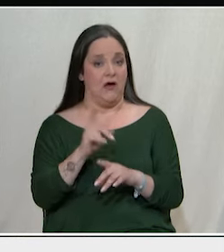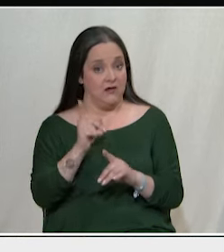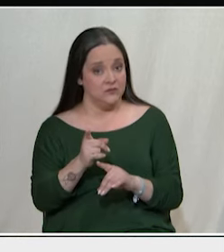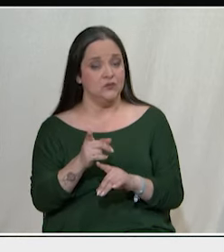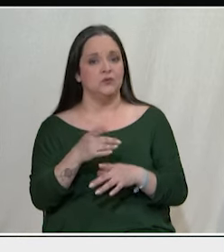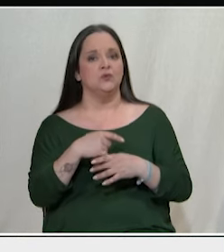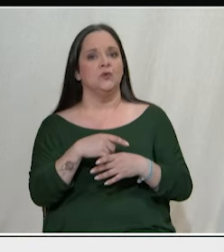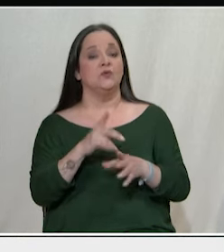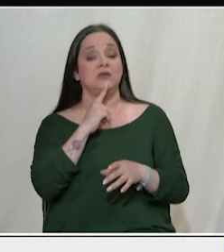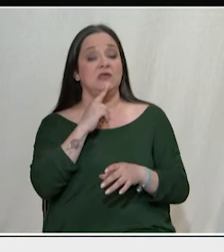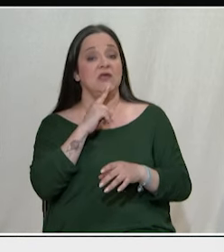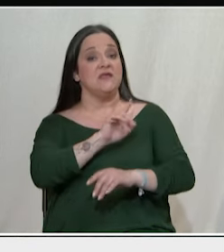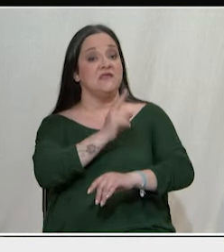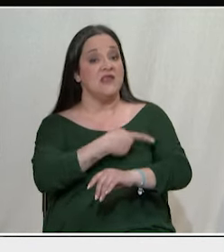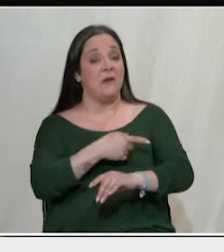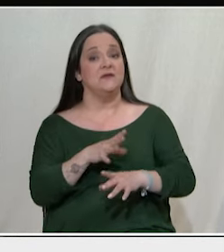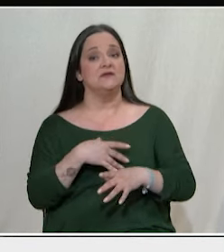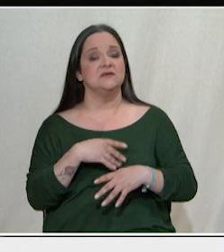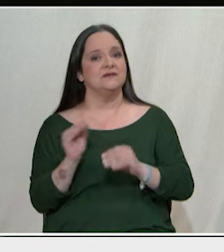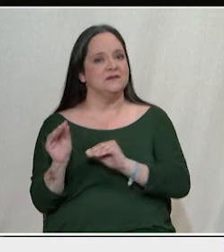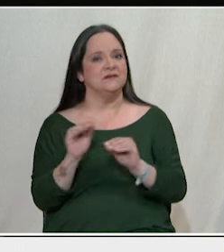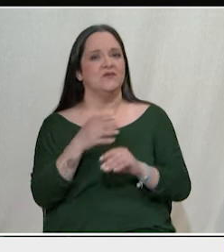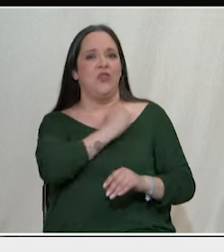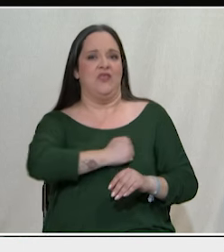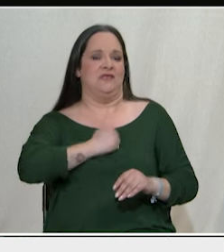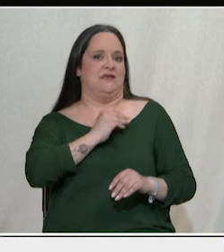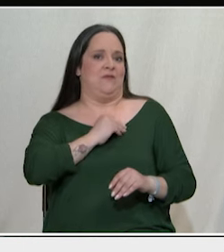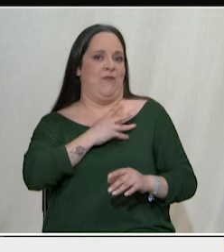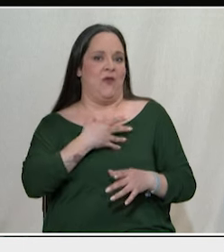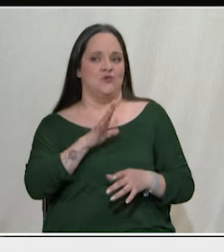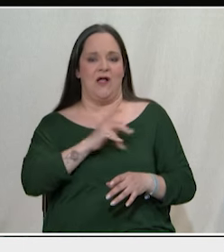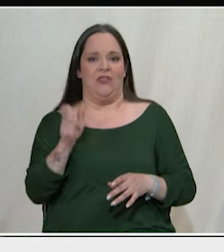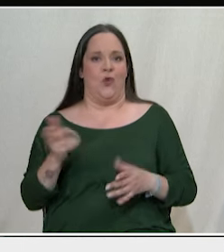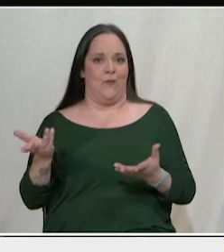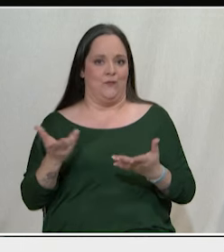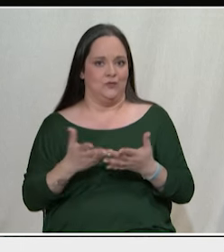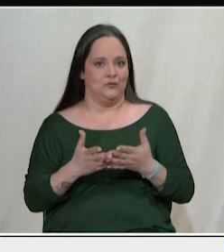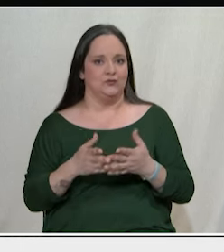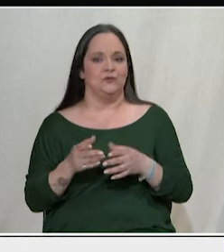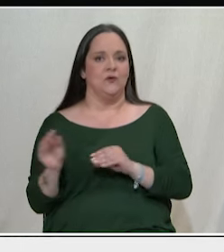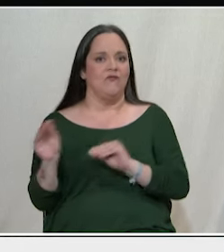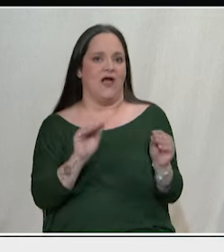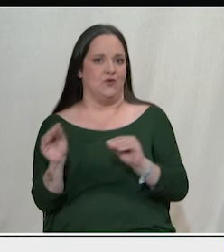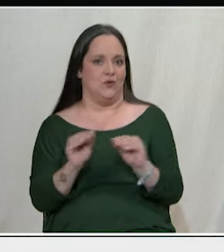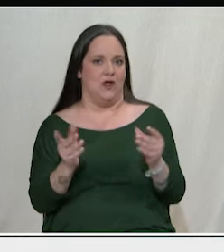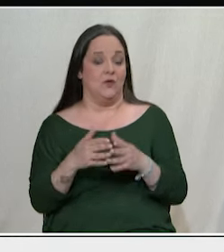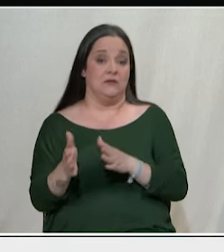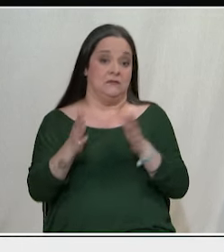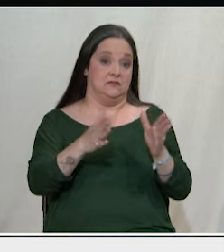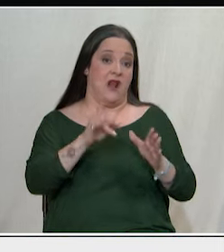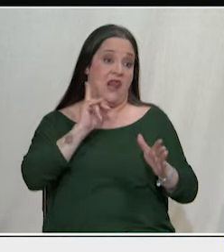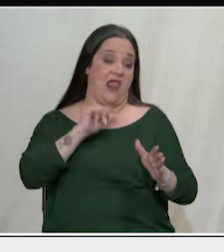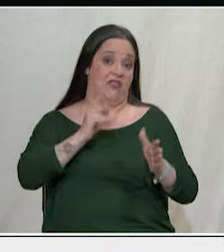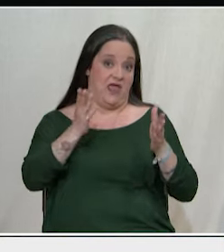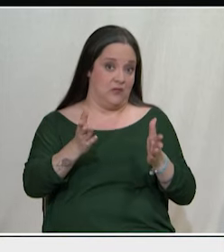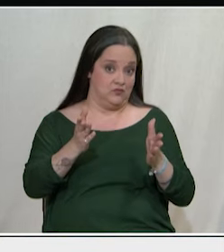που φέρνουν αυτούς τους δυστυχισμένους ανθρώπους με αυτόν τον τρόπο που τους φέρνουν. Δηλαδή από τη μια μεριά ως λαθραίους